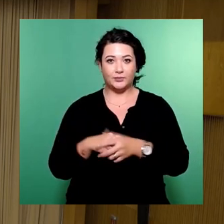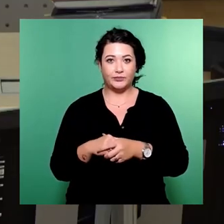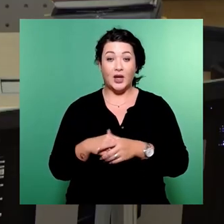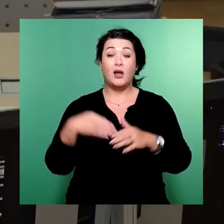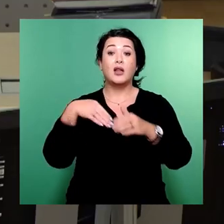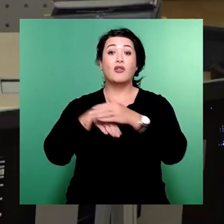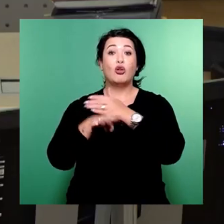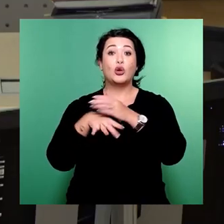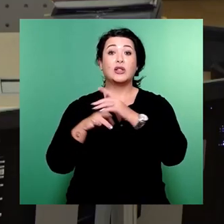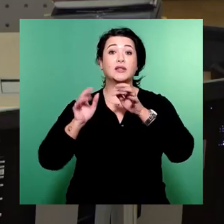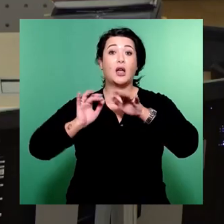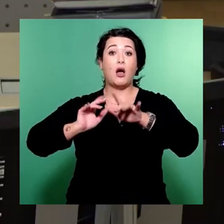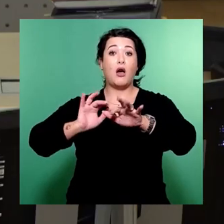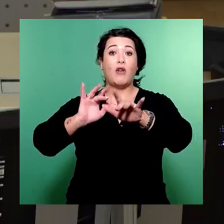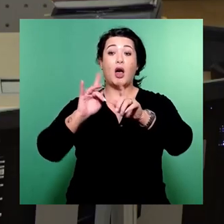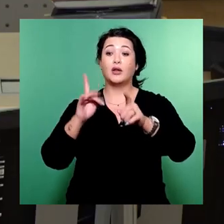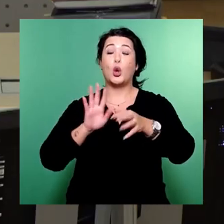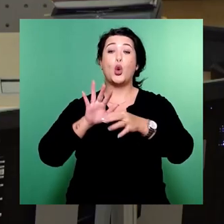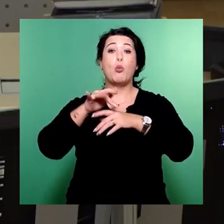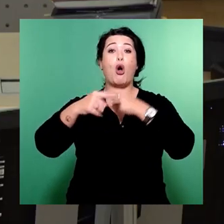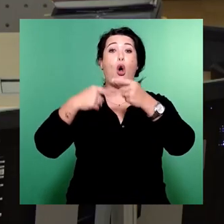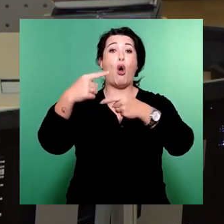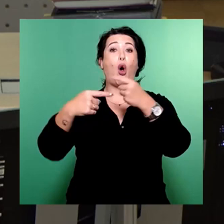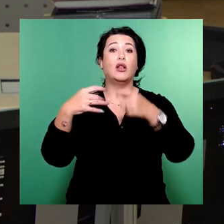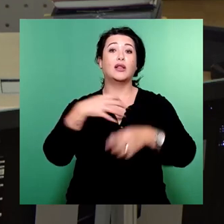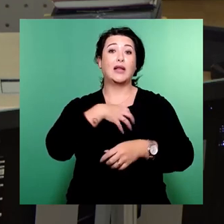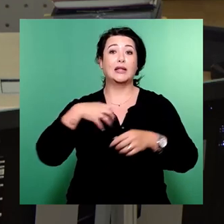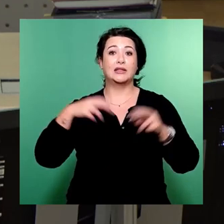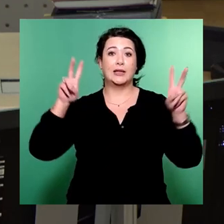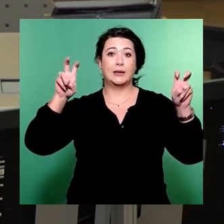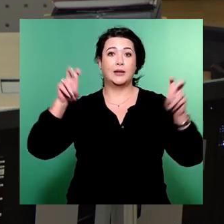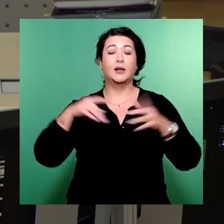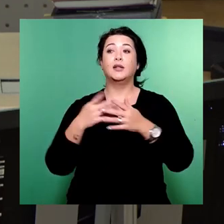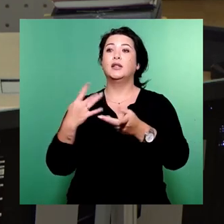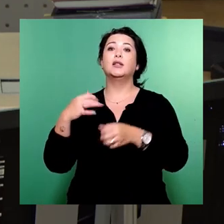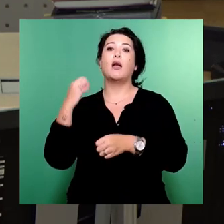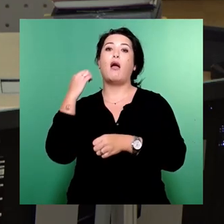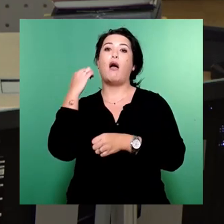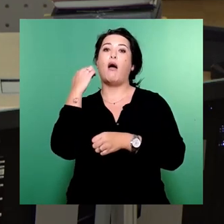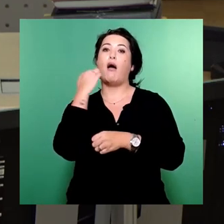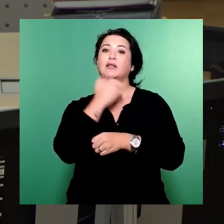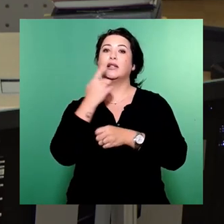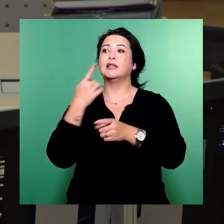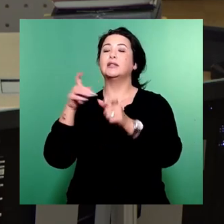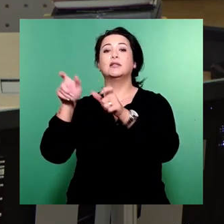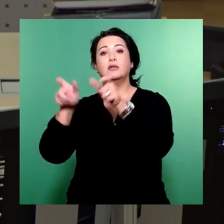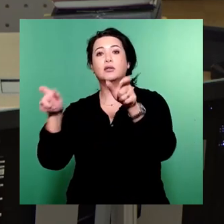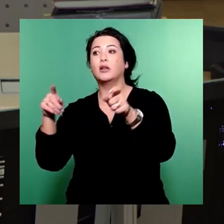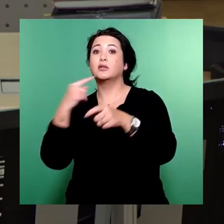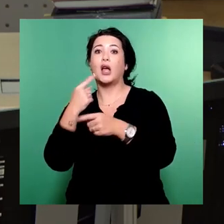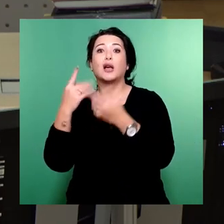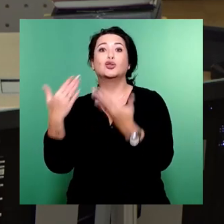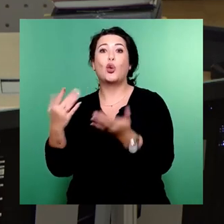Flüchtlingskarawane überrollt Dresden. So titeln die Rassisten, weil sie Rassisten sind. Ich habe gerade keinen Bock, darauf